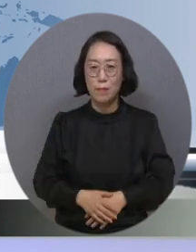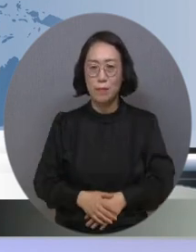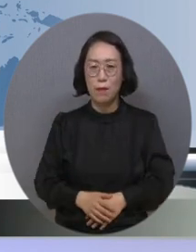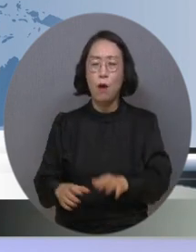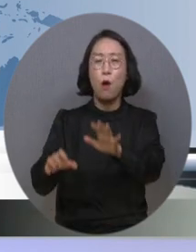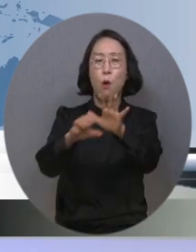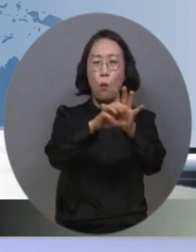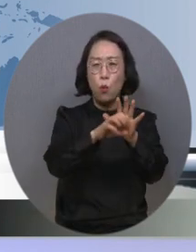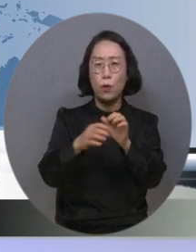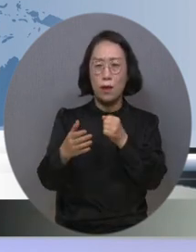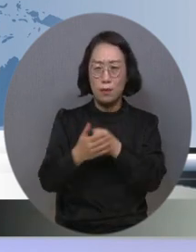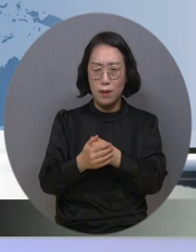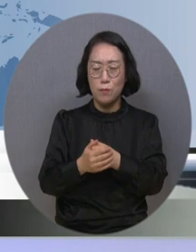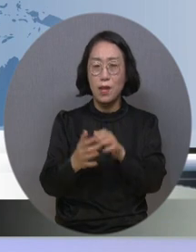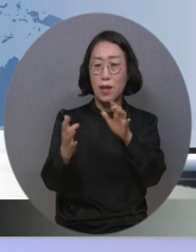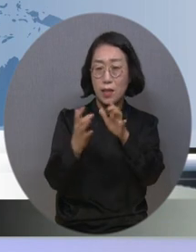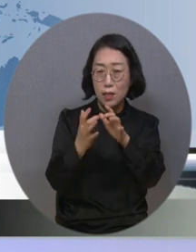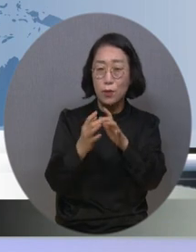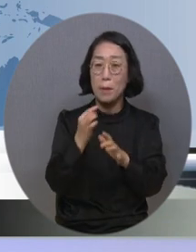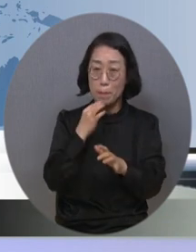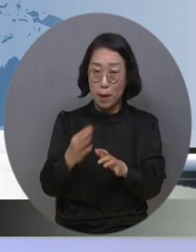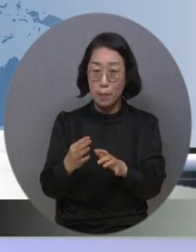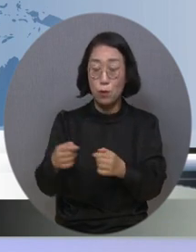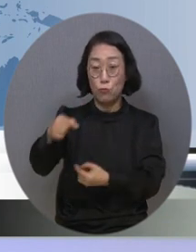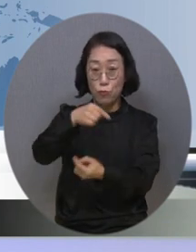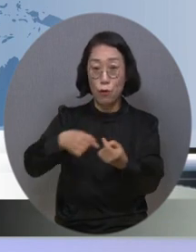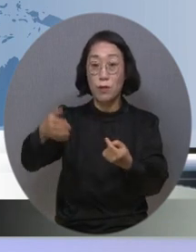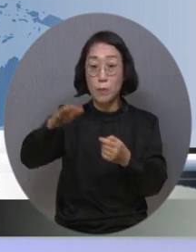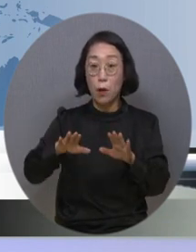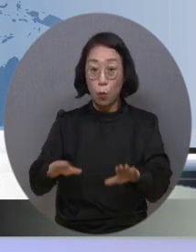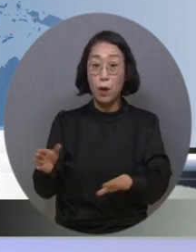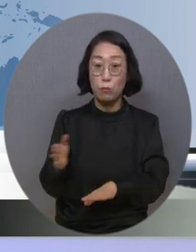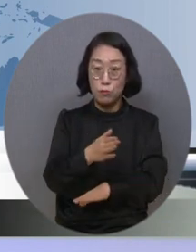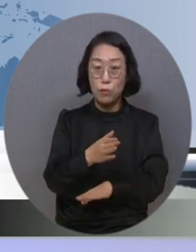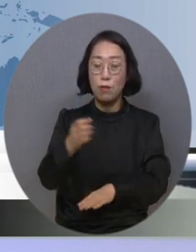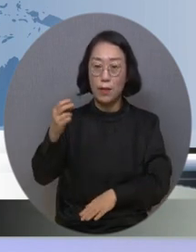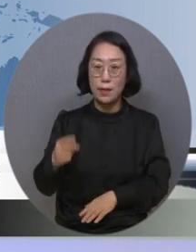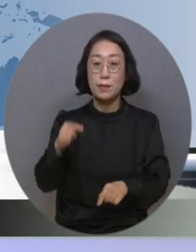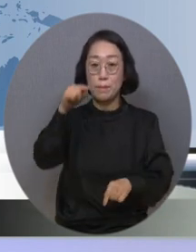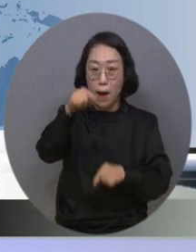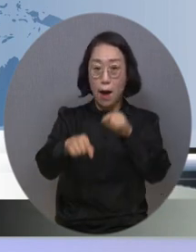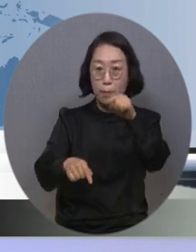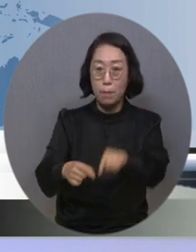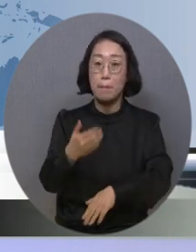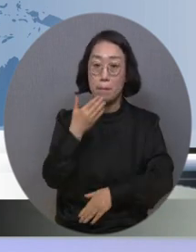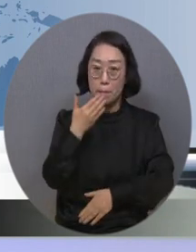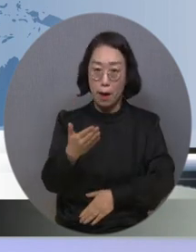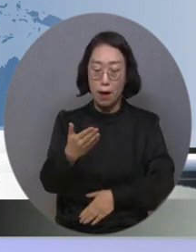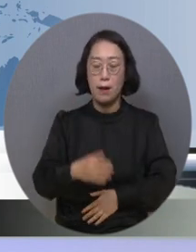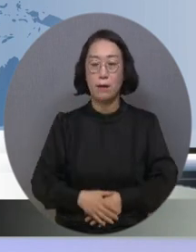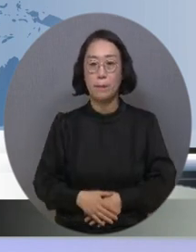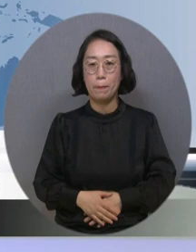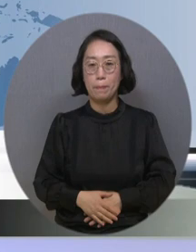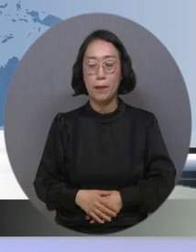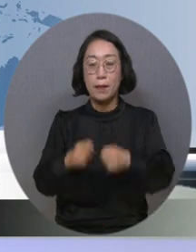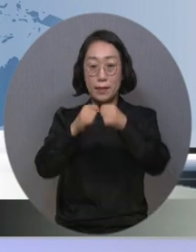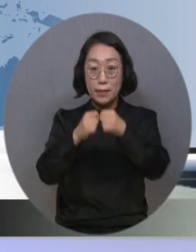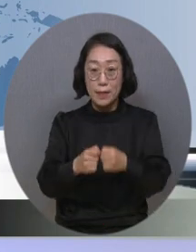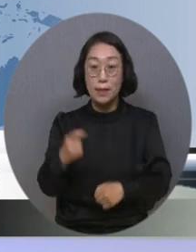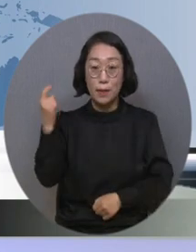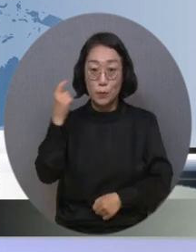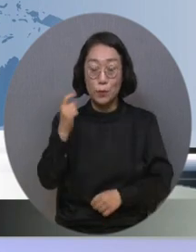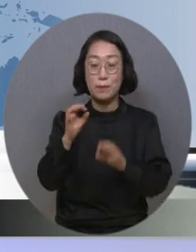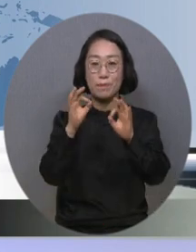코로나로 인해 한동안 온라인으로 운영했던 프로그램을 올해부터 다시 대면 방식으로 진행하는데요. 자세한 내용